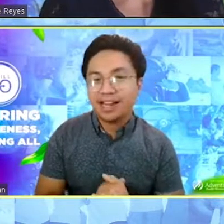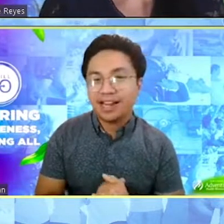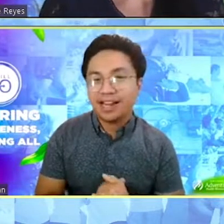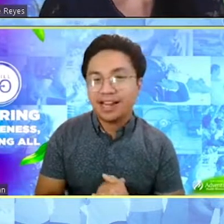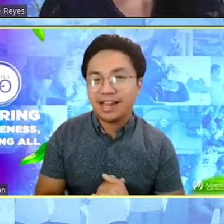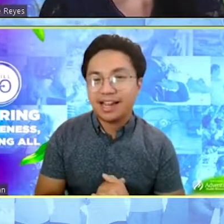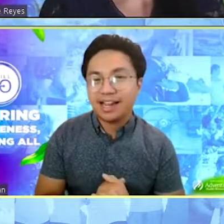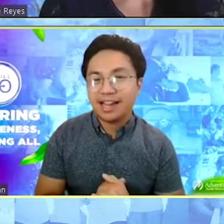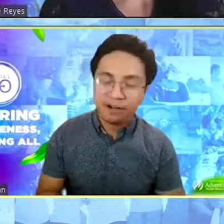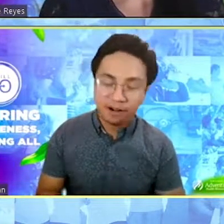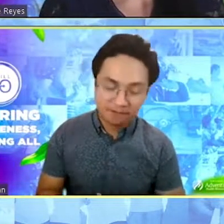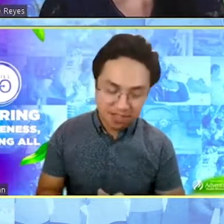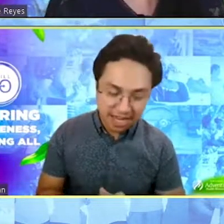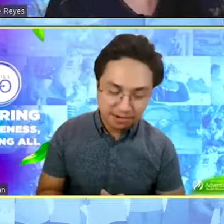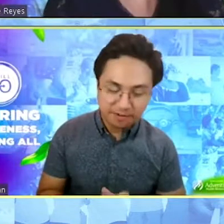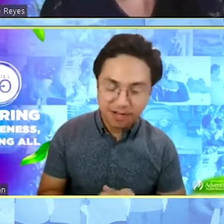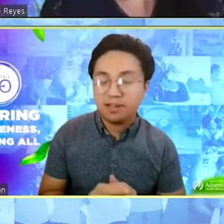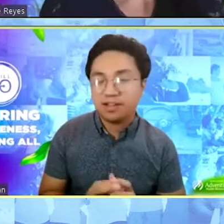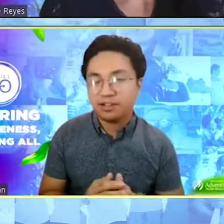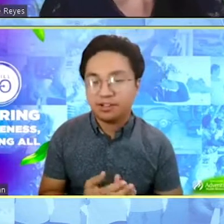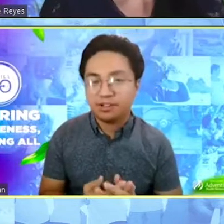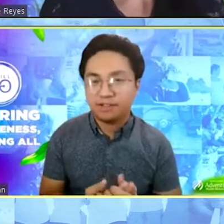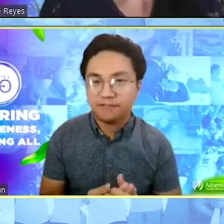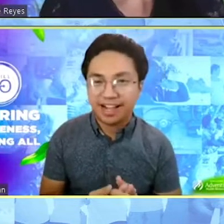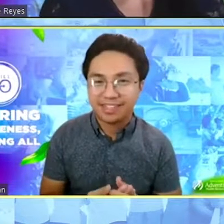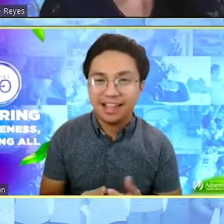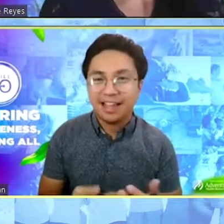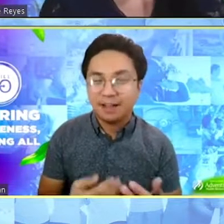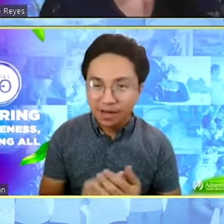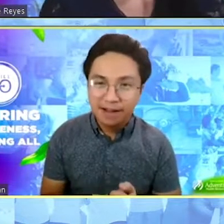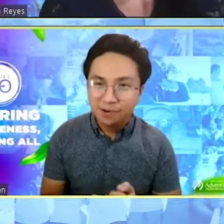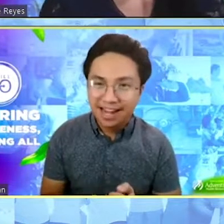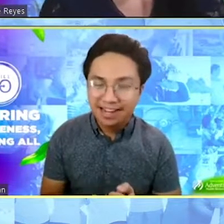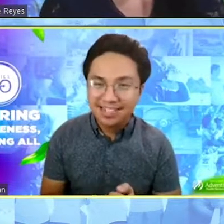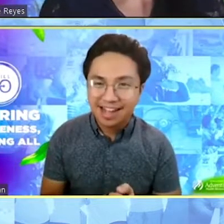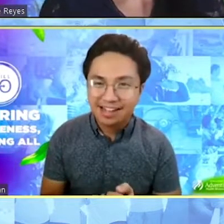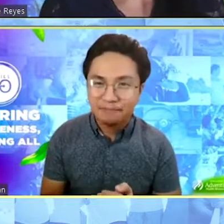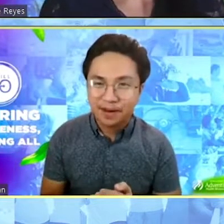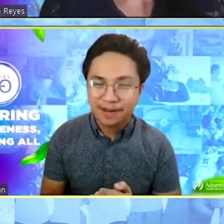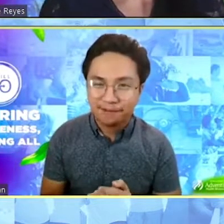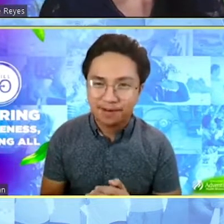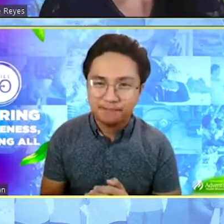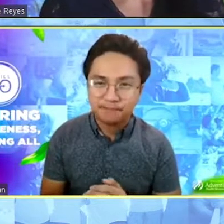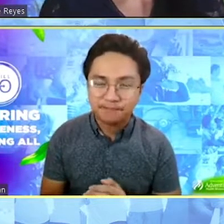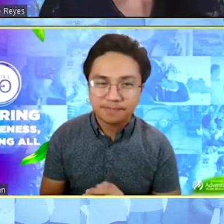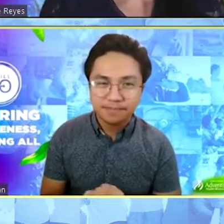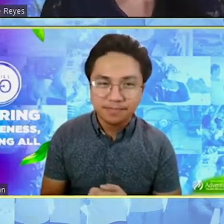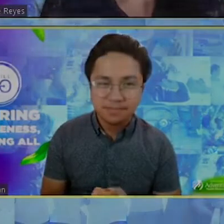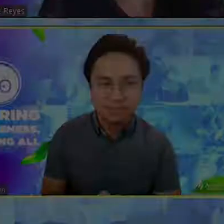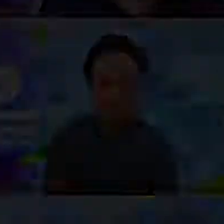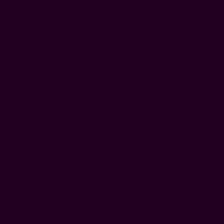ating health director of South Philippine Union Conference. Ibigay po natin sa kanyang panahon.